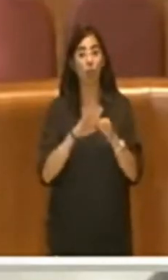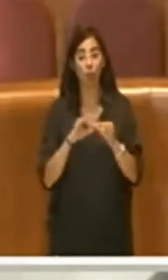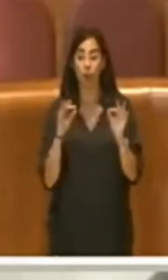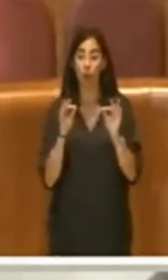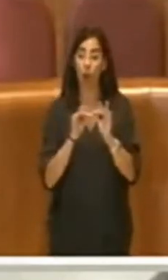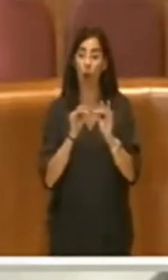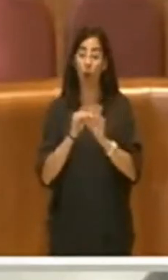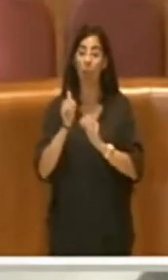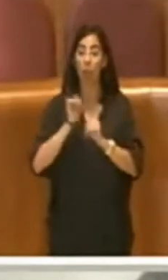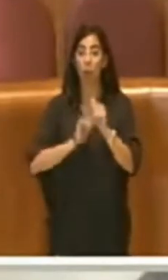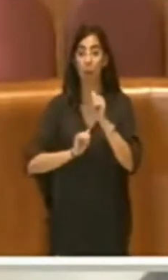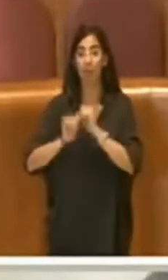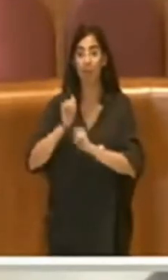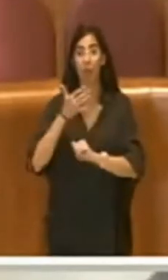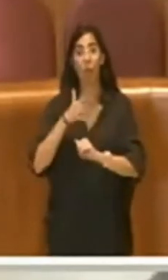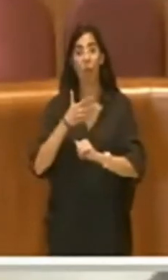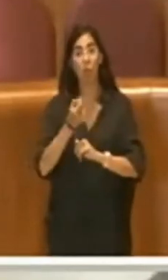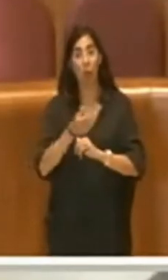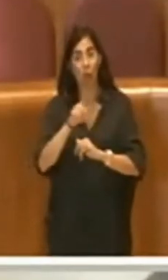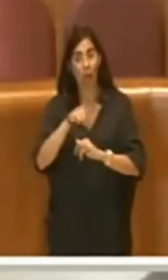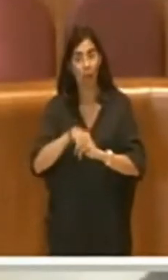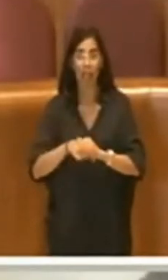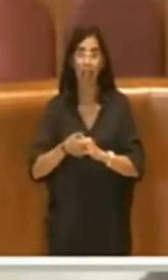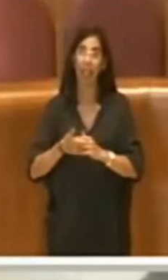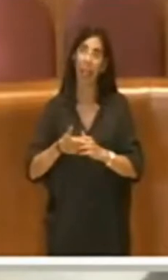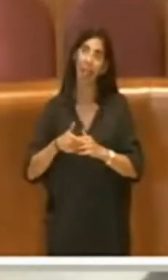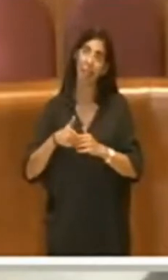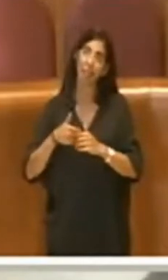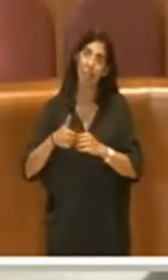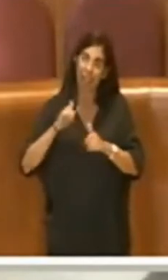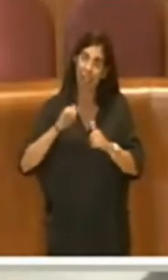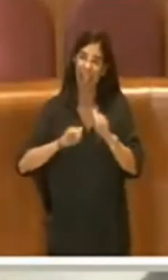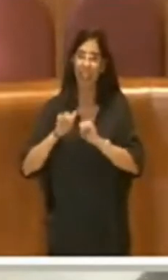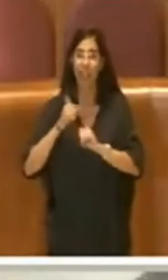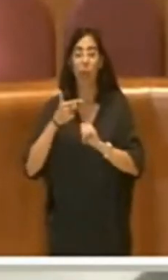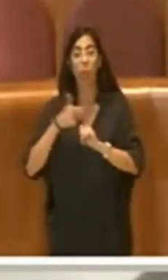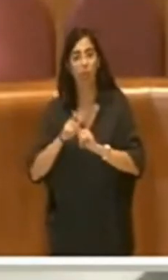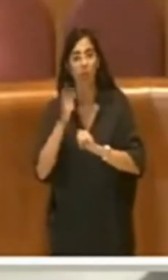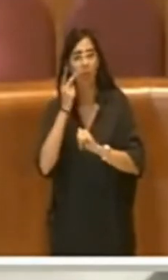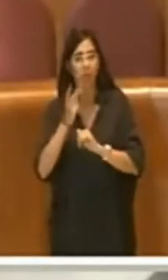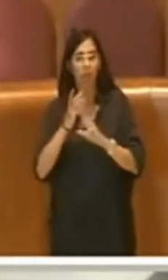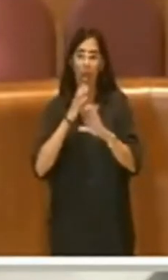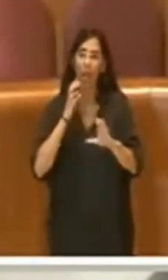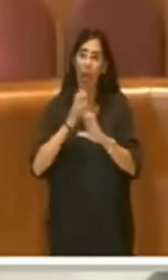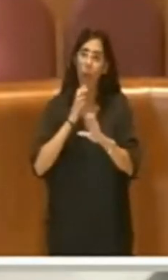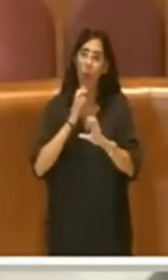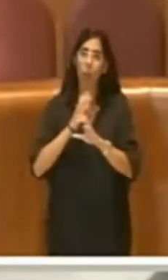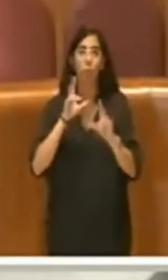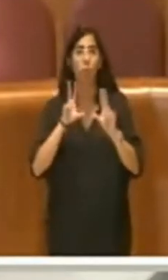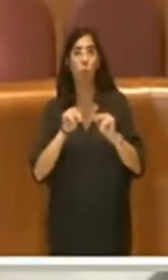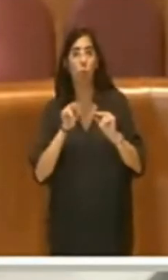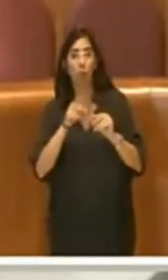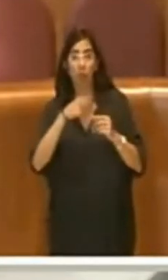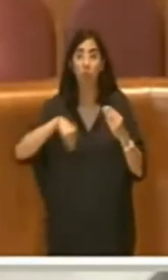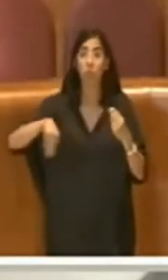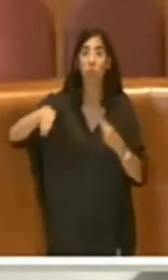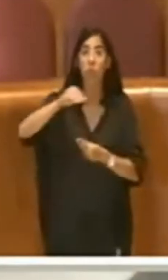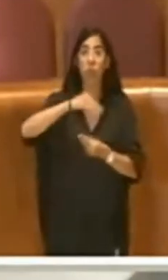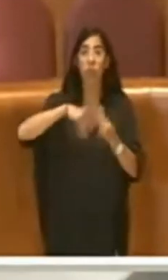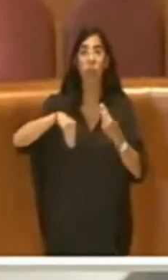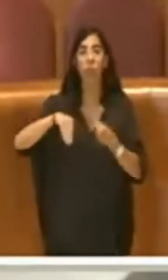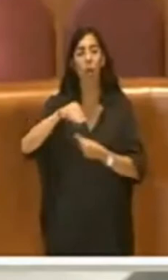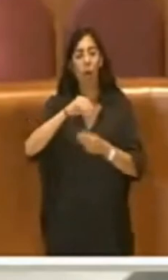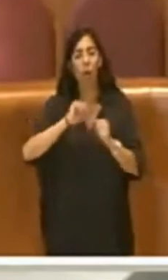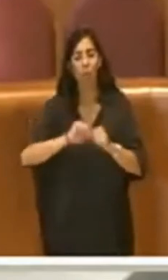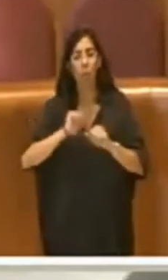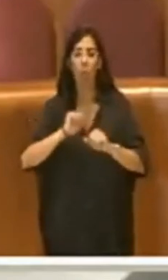anticipato i tempi, perché più autobus nuovi stanno in strada e più chilometri si possono fare.